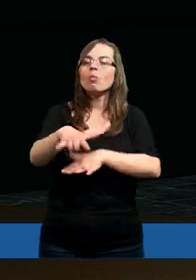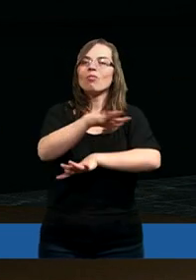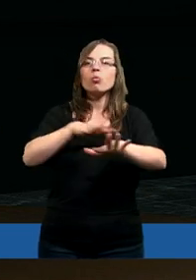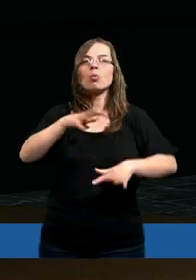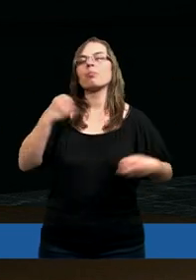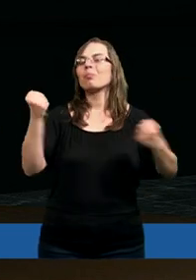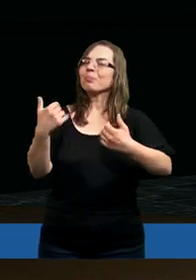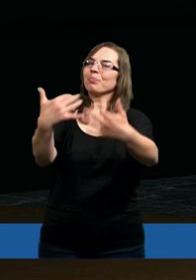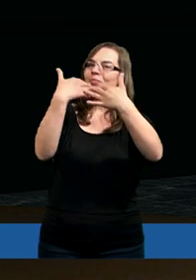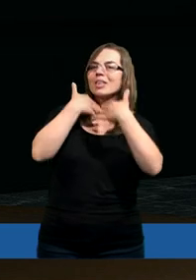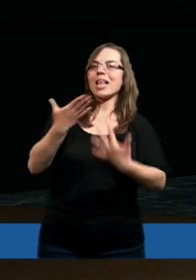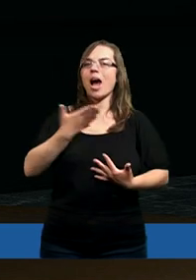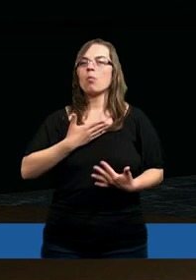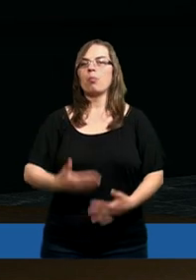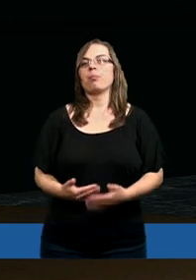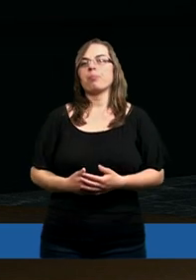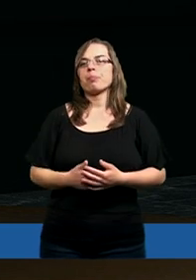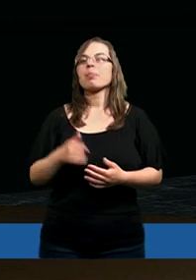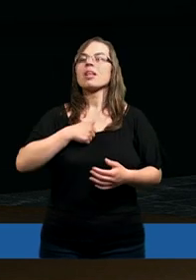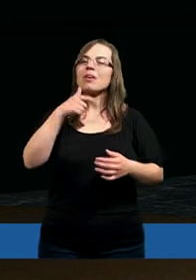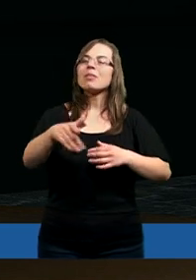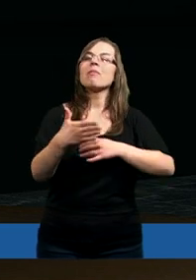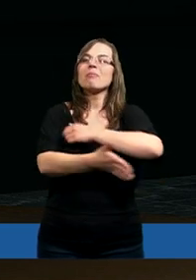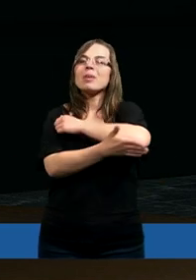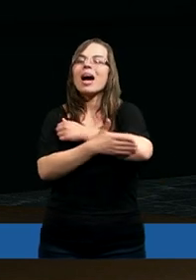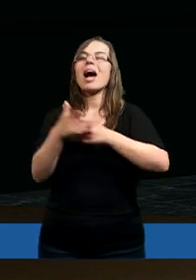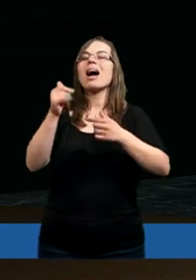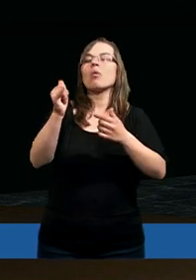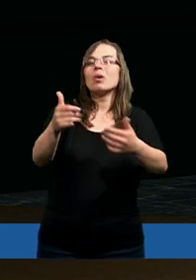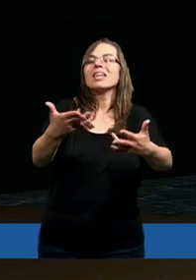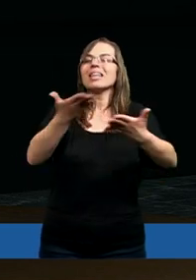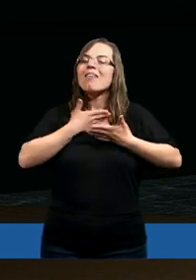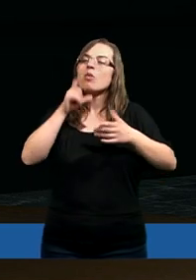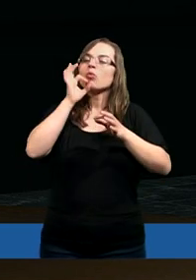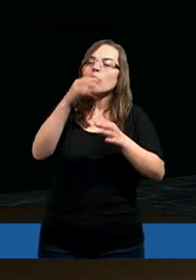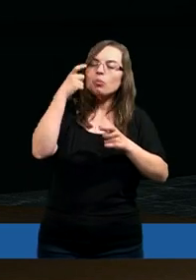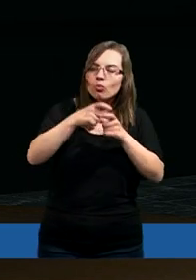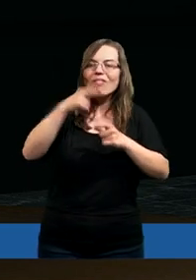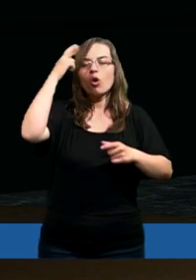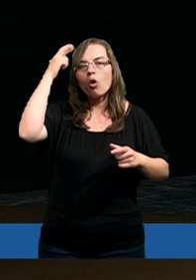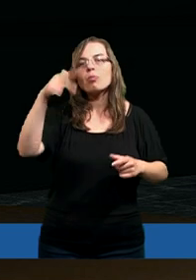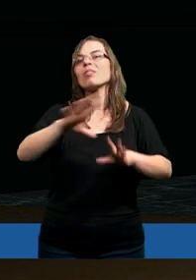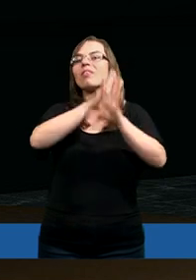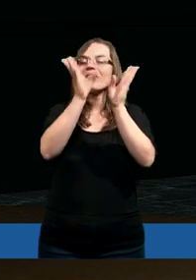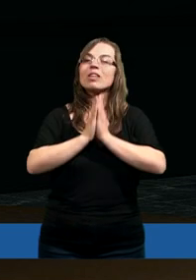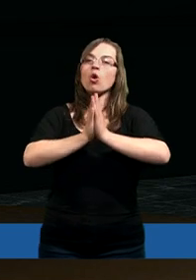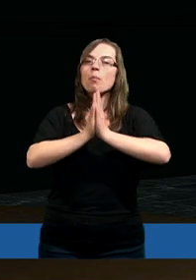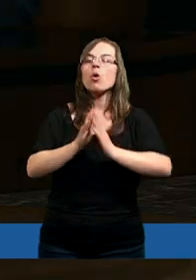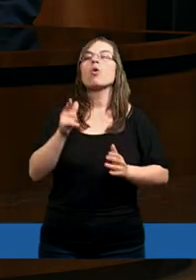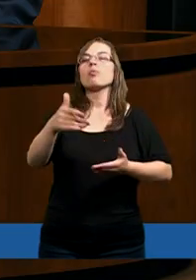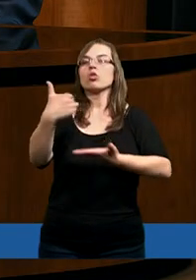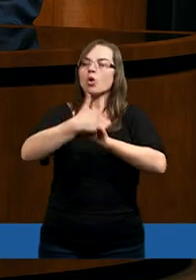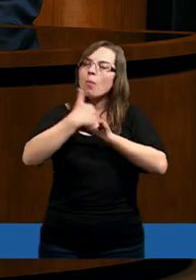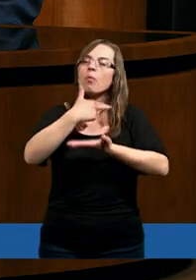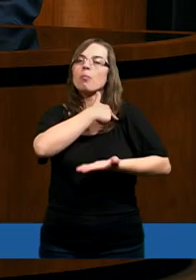Świętego, gdyż otwieramy Twoje Święte Słowo. Bardzo Cię o to wszystko prosimy,